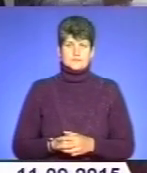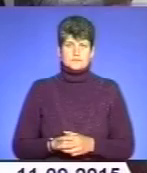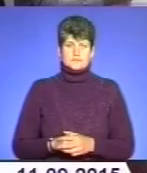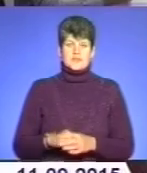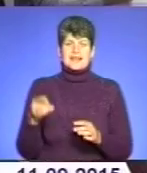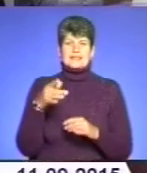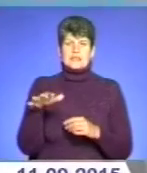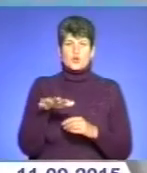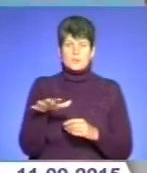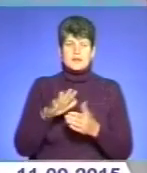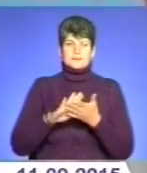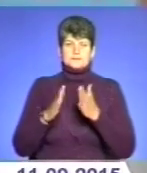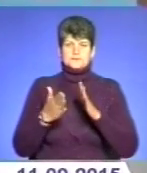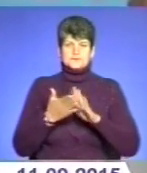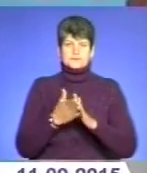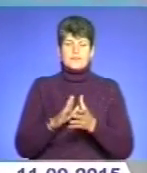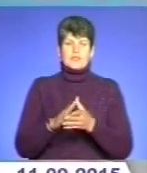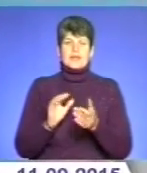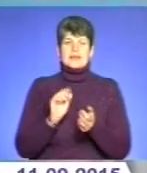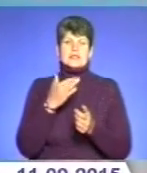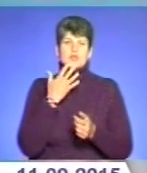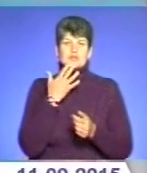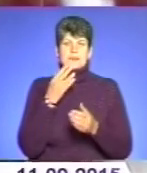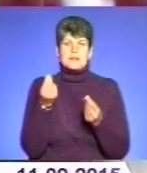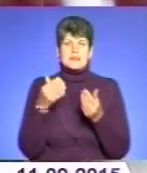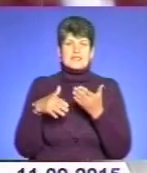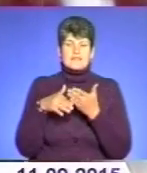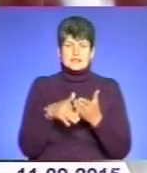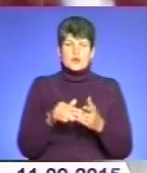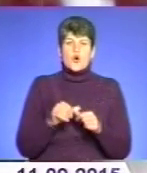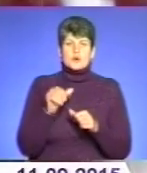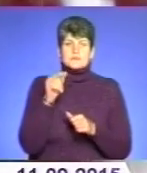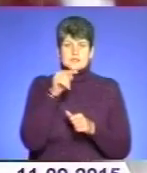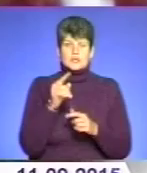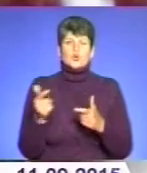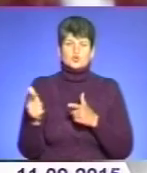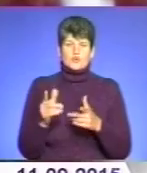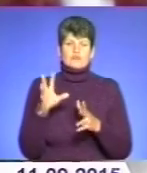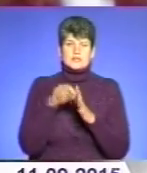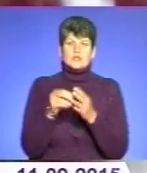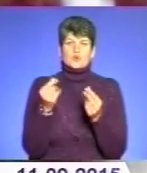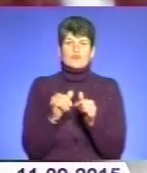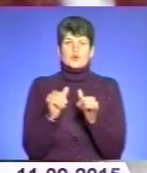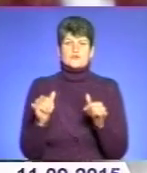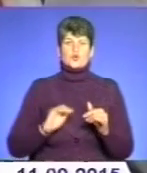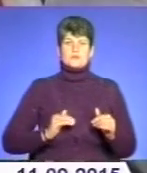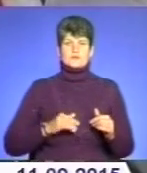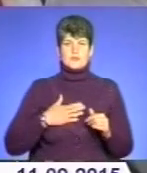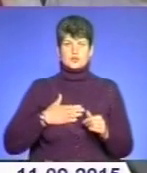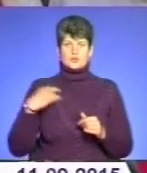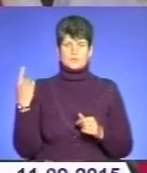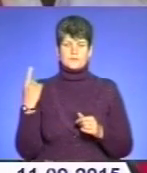Тернопільщина налагоджує стосунки з іноземними інвесторами. Деякі з них готові вкладати кошти у розвиток бізнесу у нашому краї,